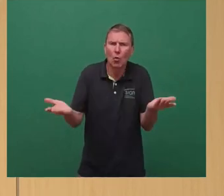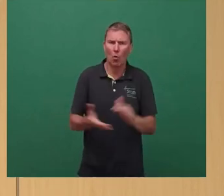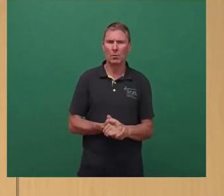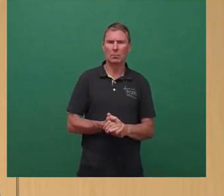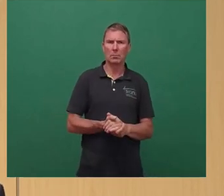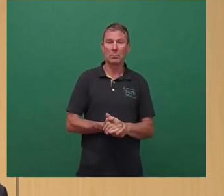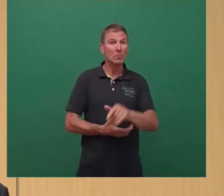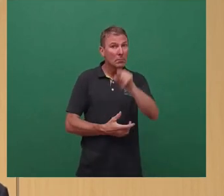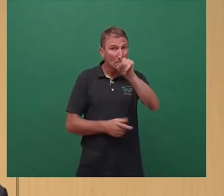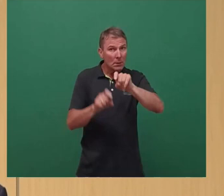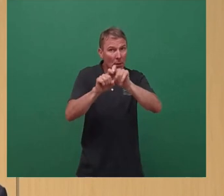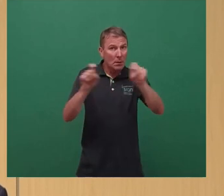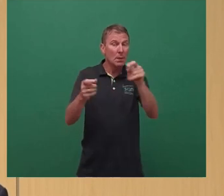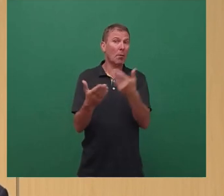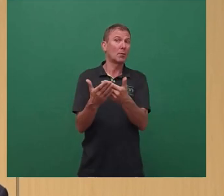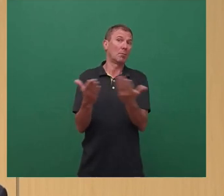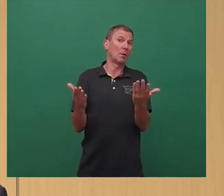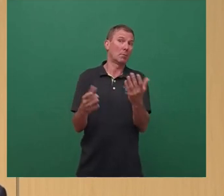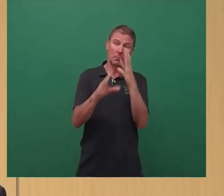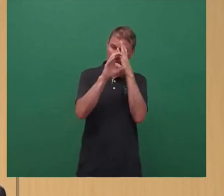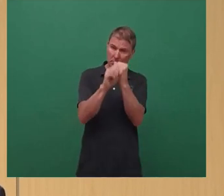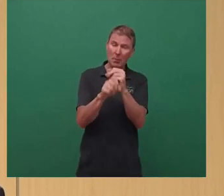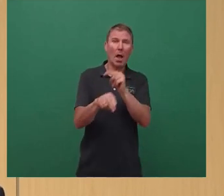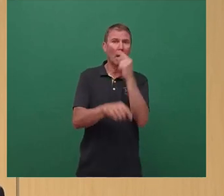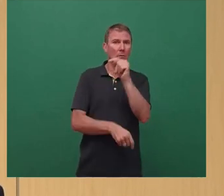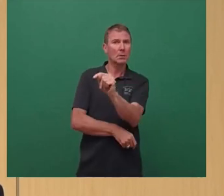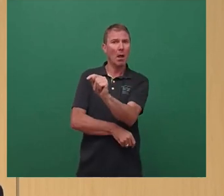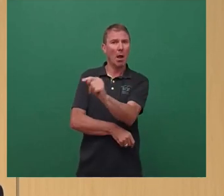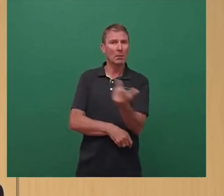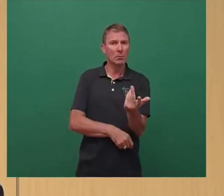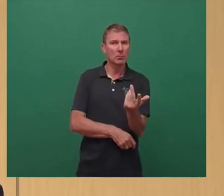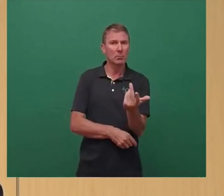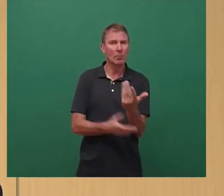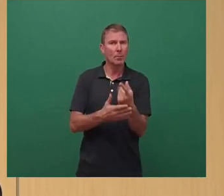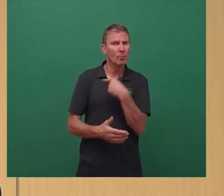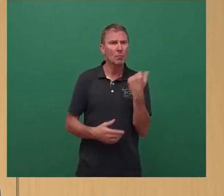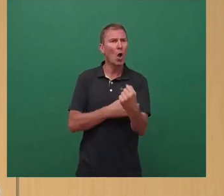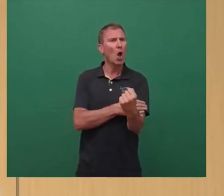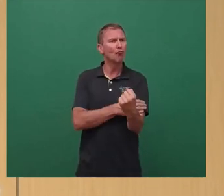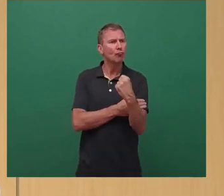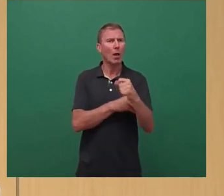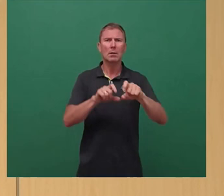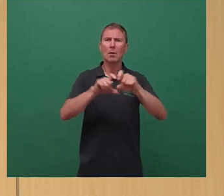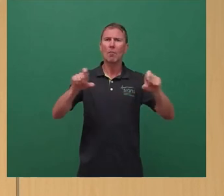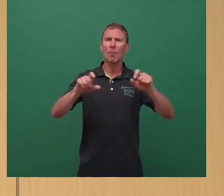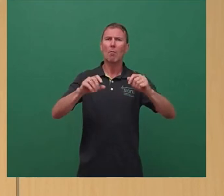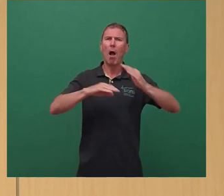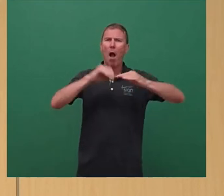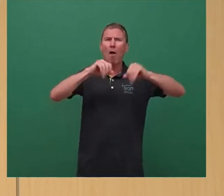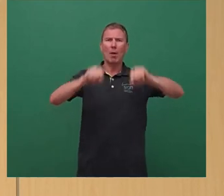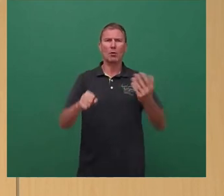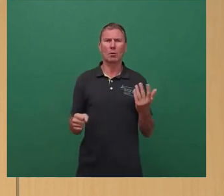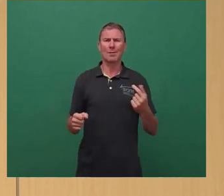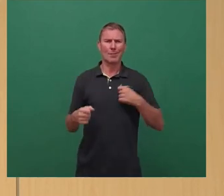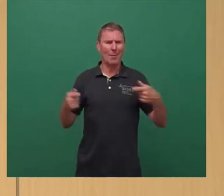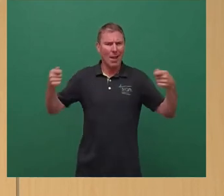Fragestellungen beschäftigen uns im Aufsichtsrat, damit wir wirklich ein starkes Unternehmen aufbauen, damit wir investieren.